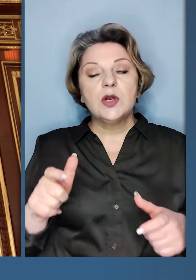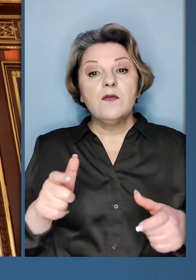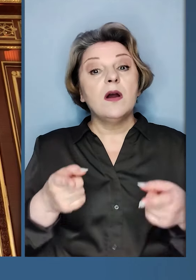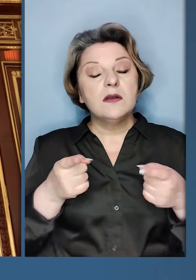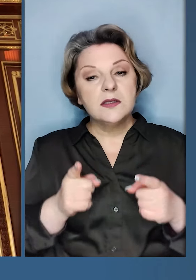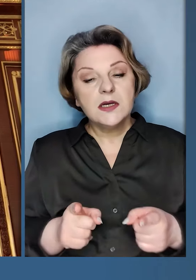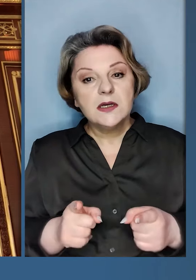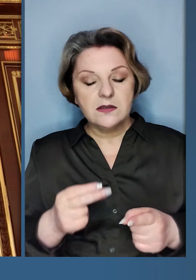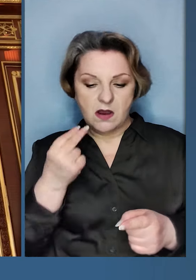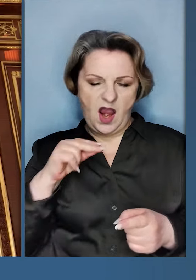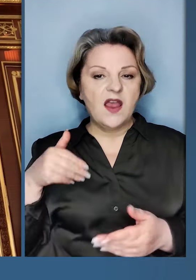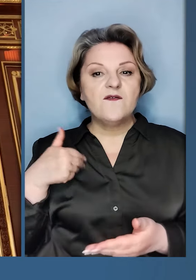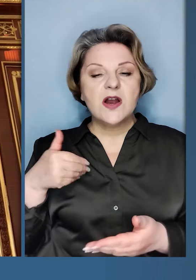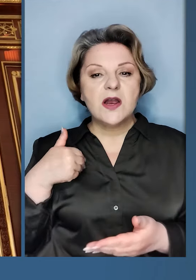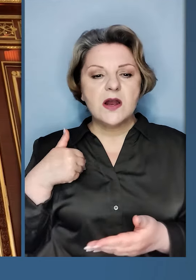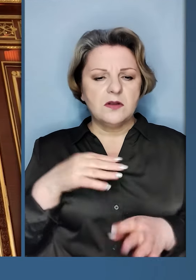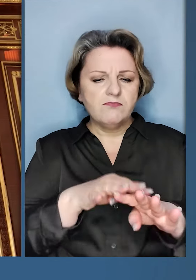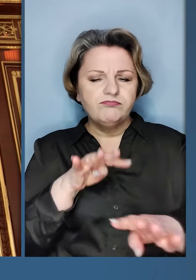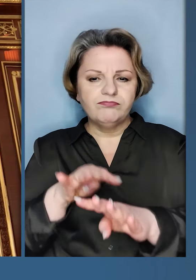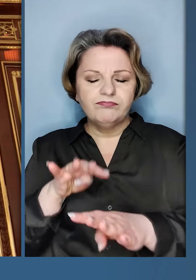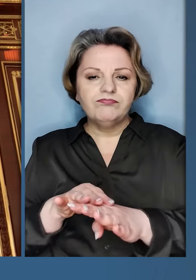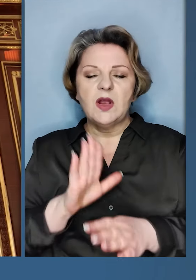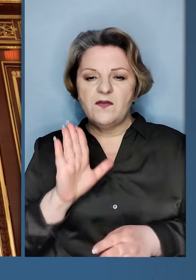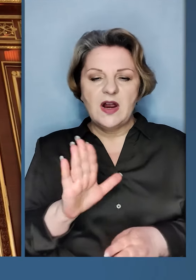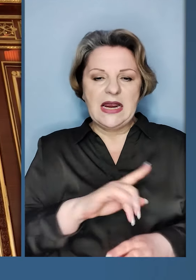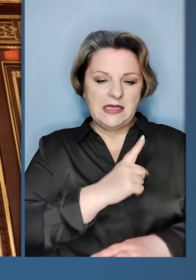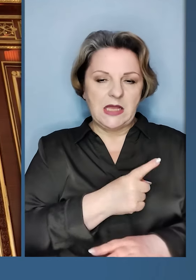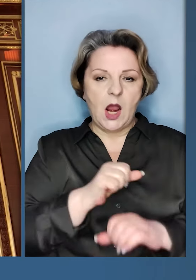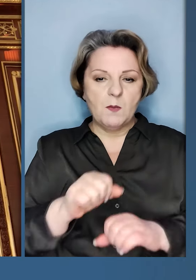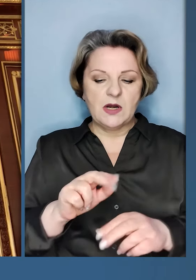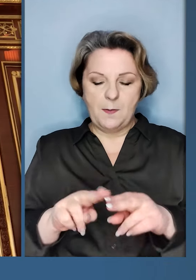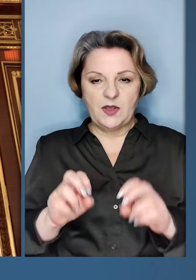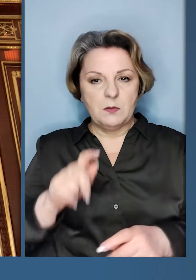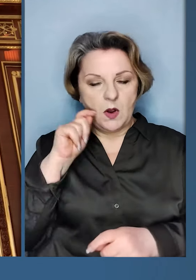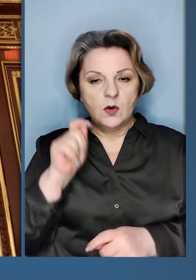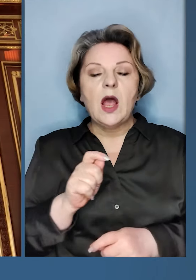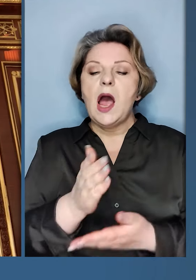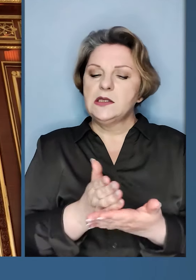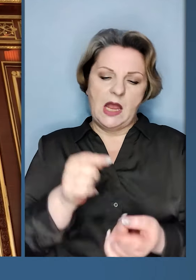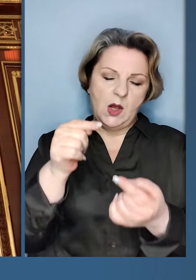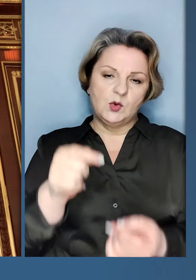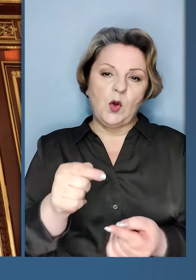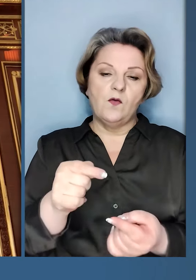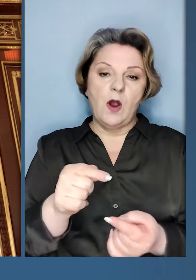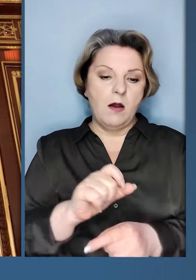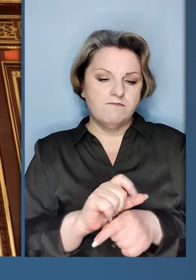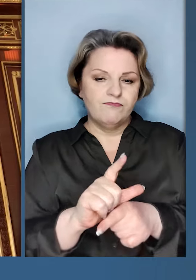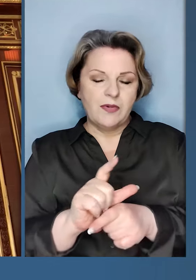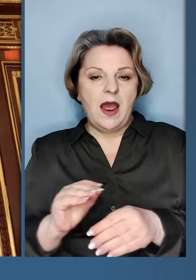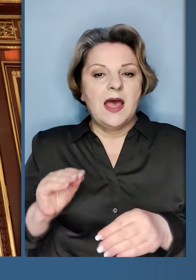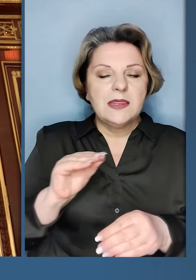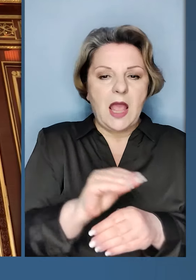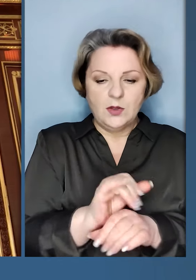людей. Дійсно, ефективні структури у силах оборони та безпеки України заслуговують на